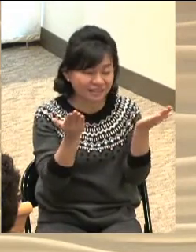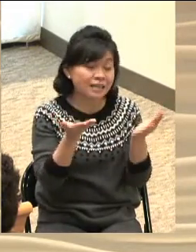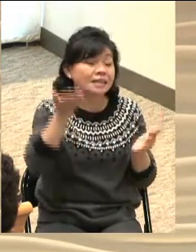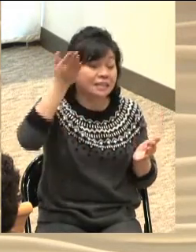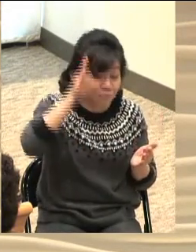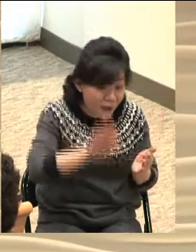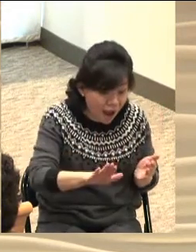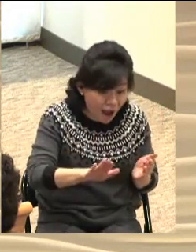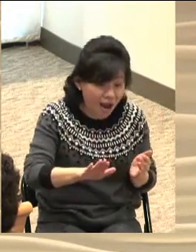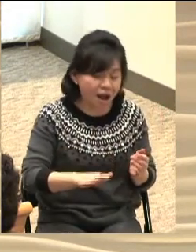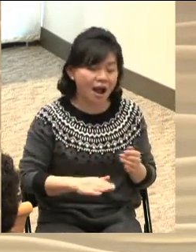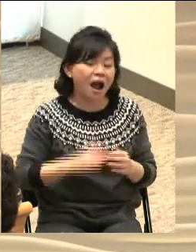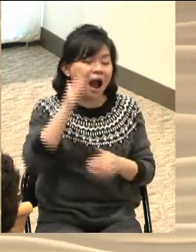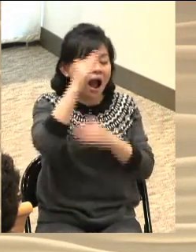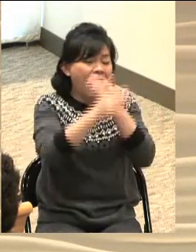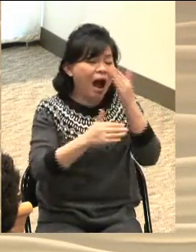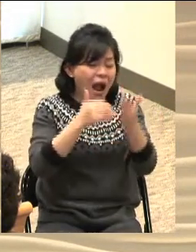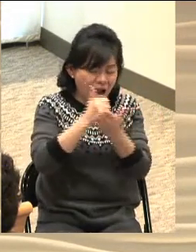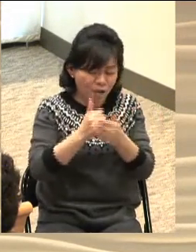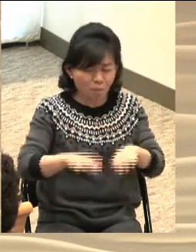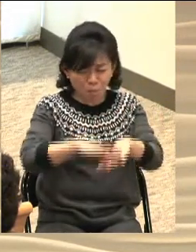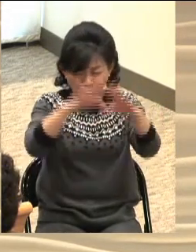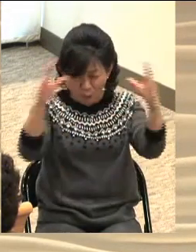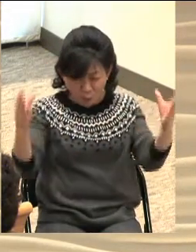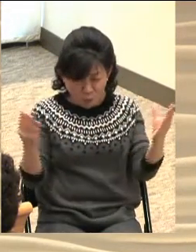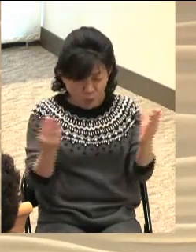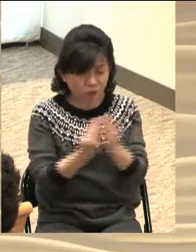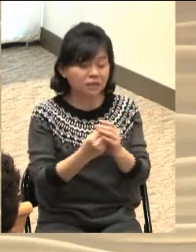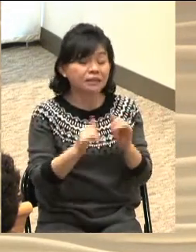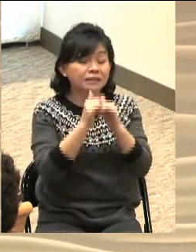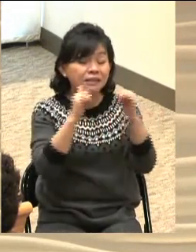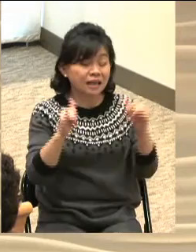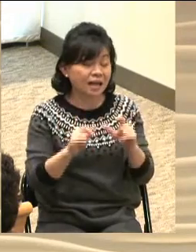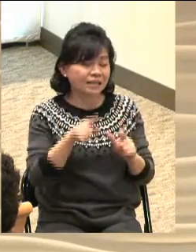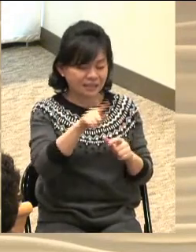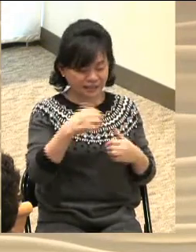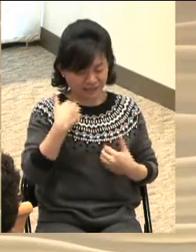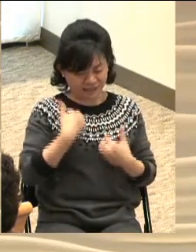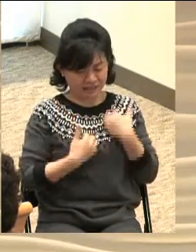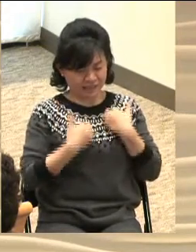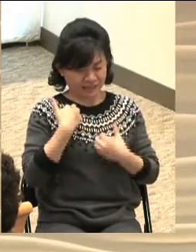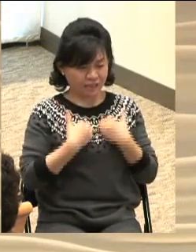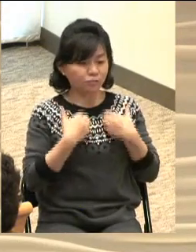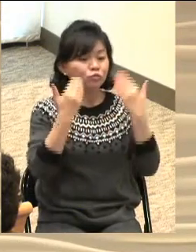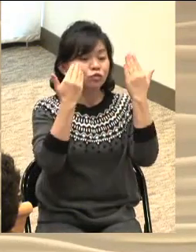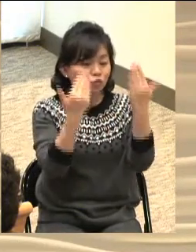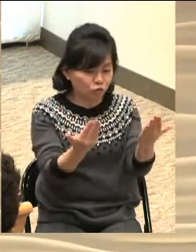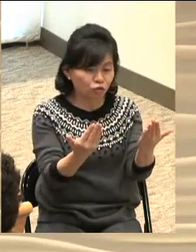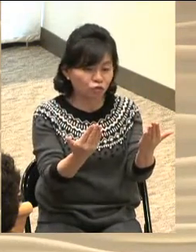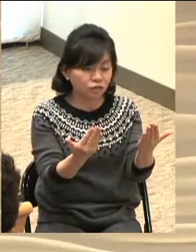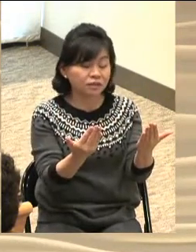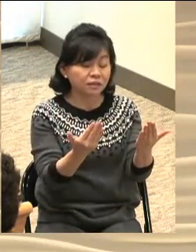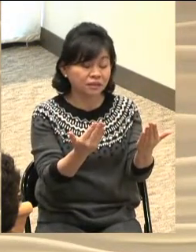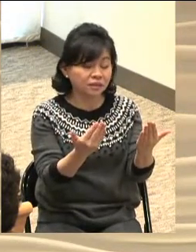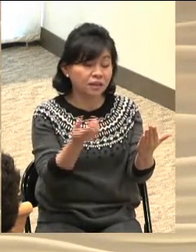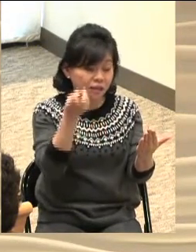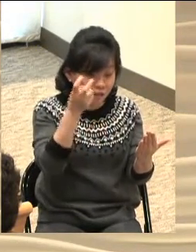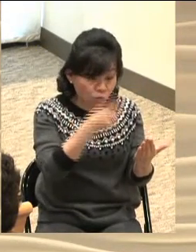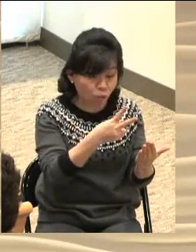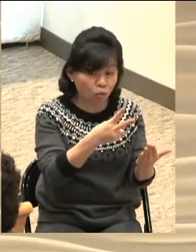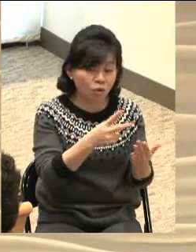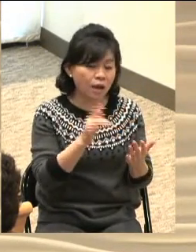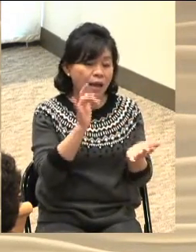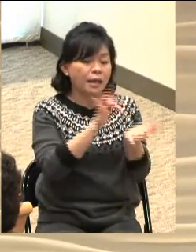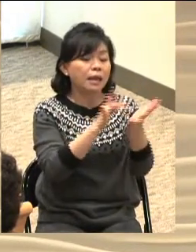하나님께서 일반 은총으로 모든 사람들의 삶에 주신 이런 기쁨도 결코 무시할 수 없는 것이기는 하나 그러나